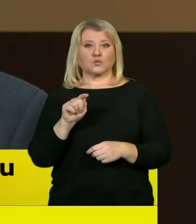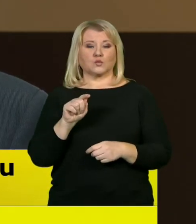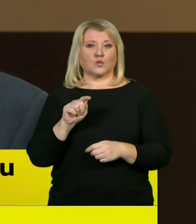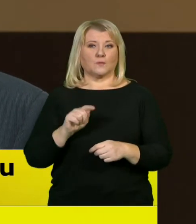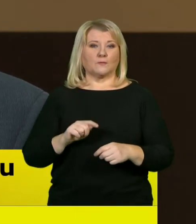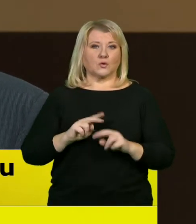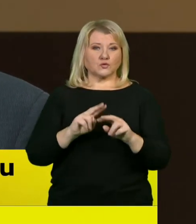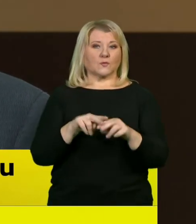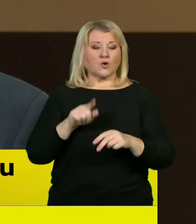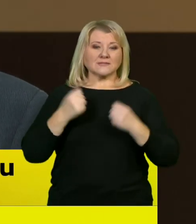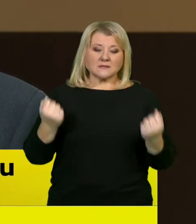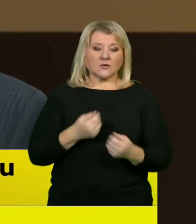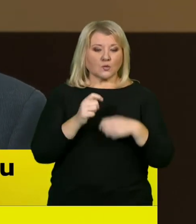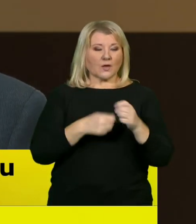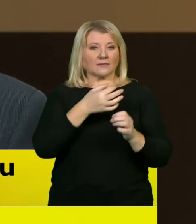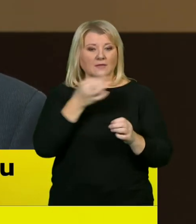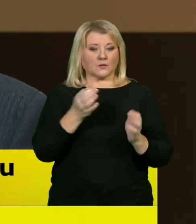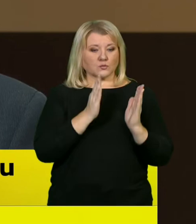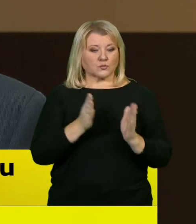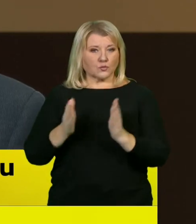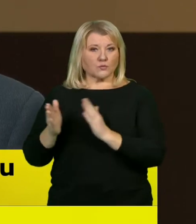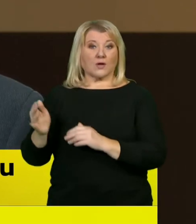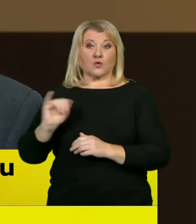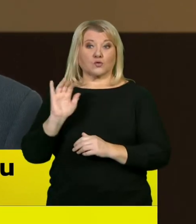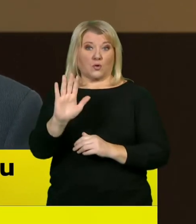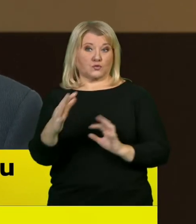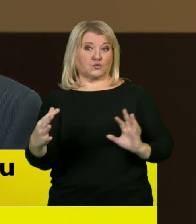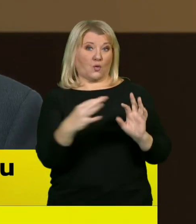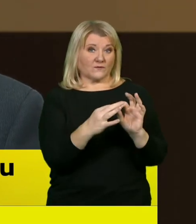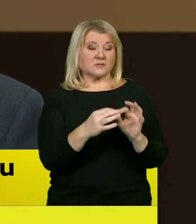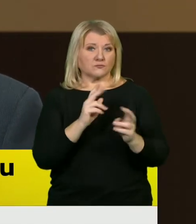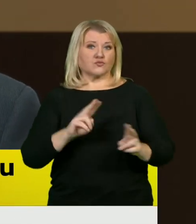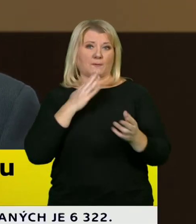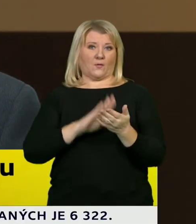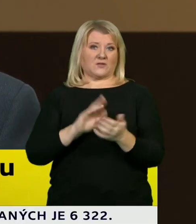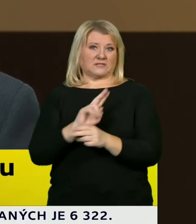snaží se to načasovat tak, aby ti, kterých se to bude týkat, to mohli zrealizovat.